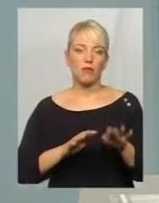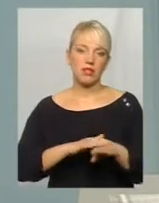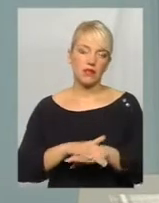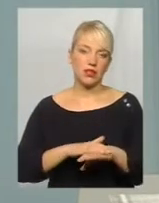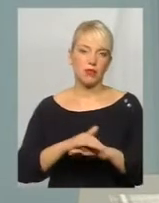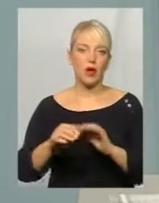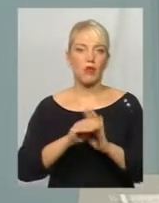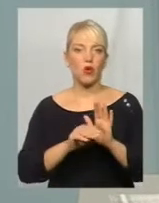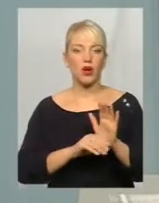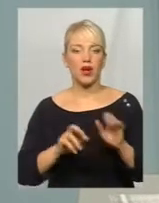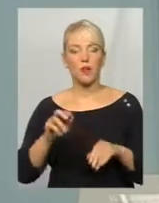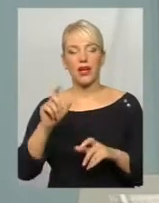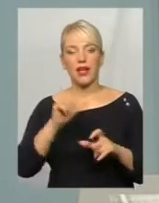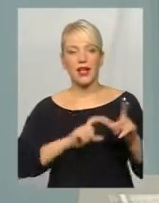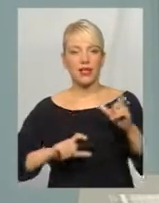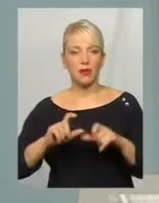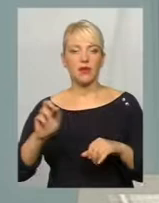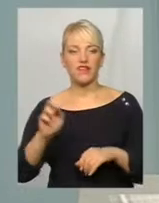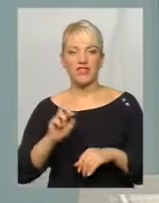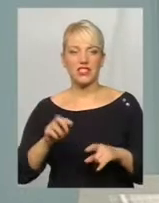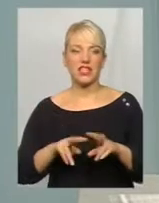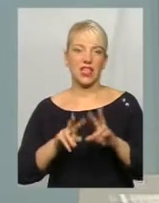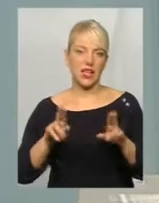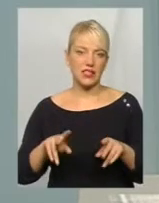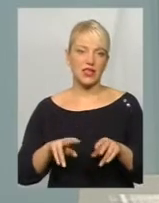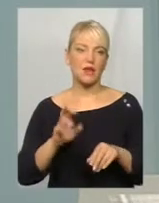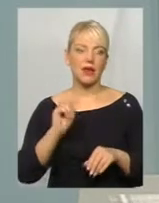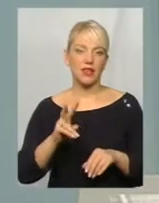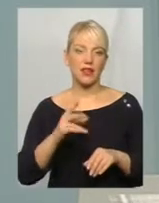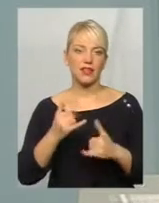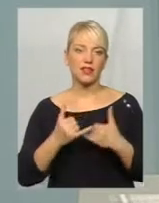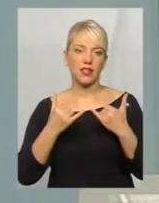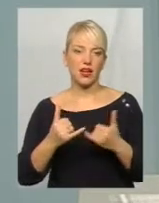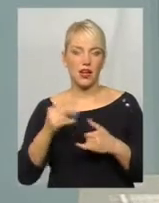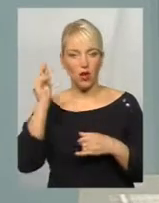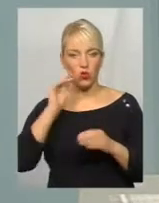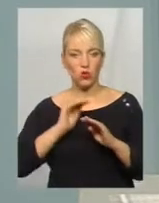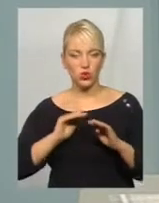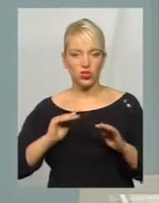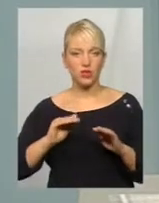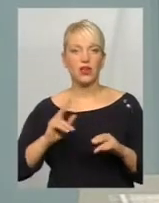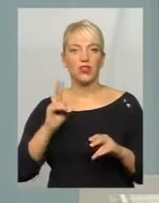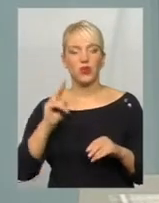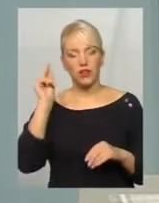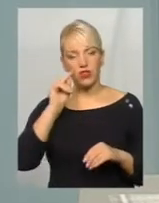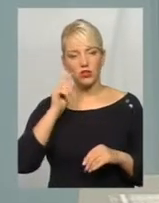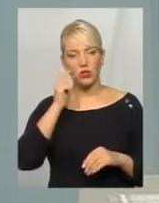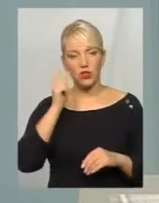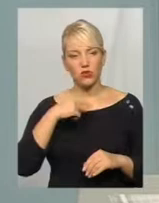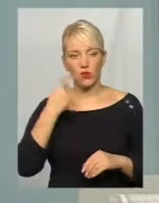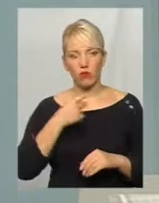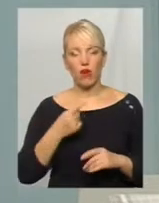з фізики, чи хімії, чи іншого предмету, вона така ж сама, як і для учнів, що навчаються українською мовою.